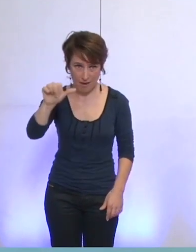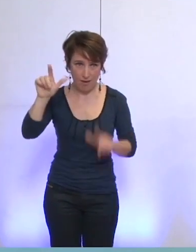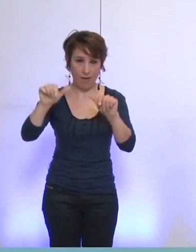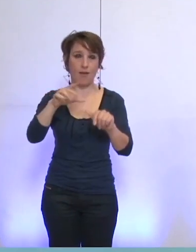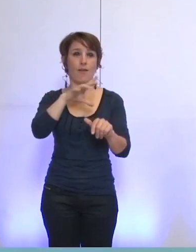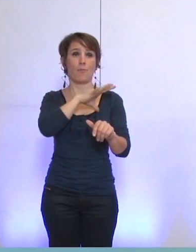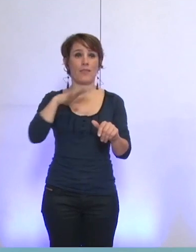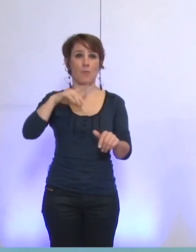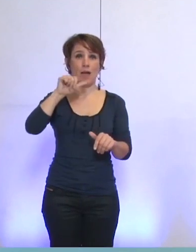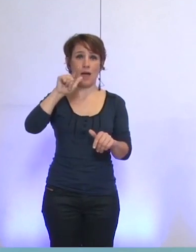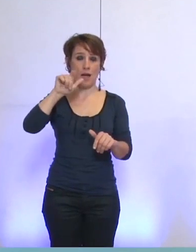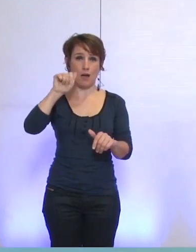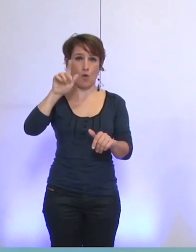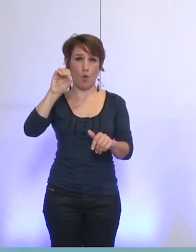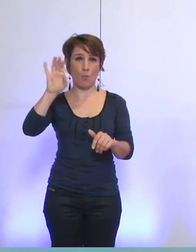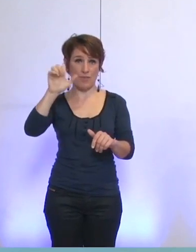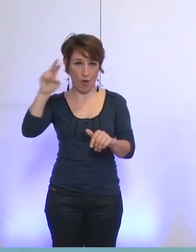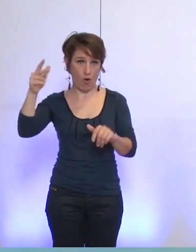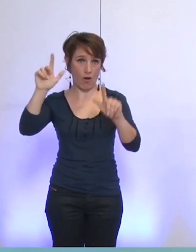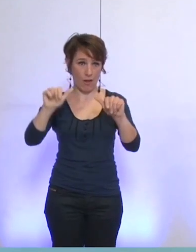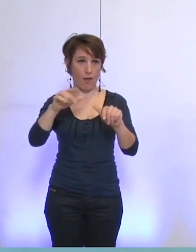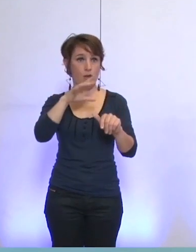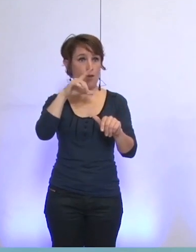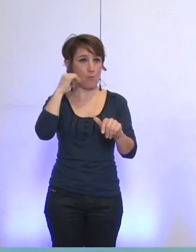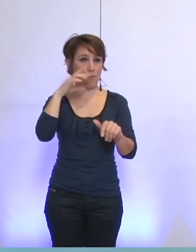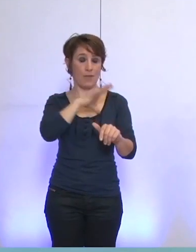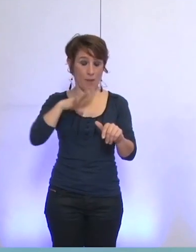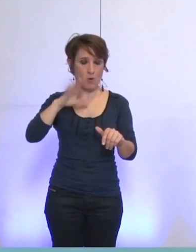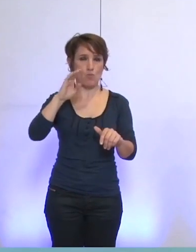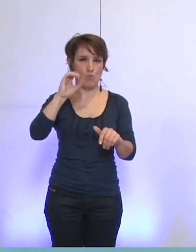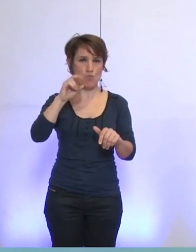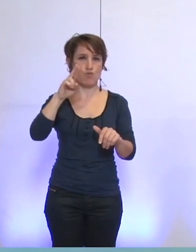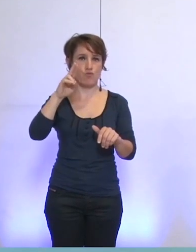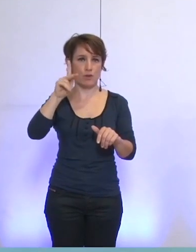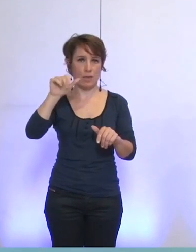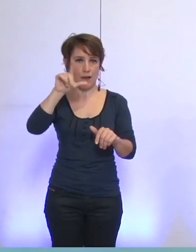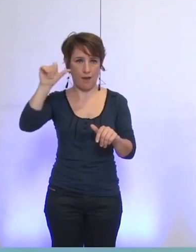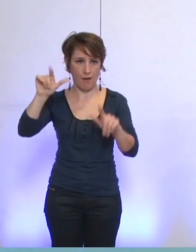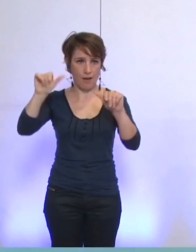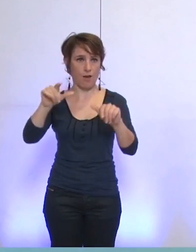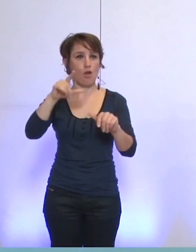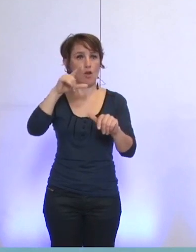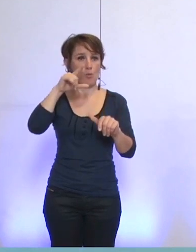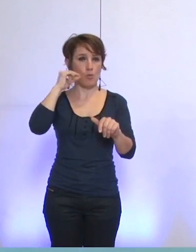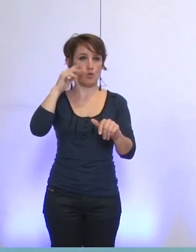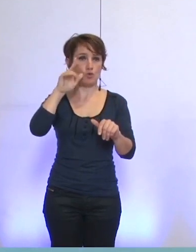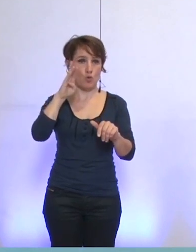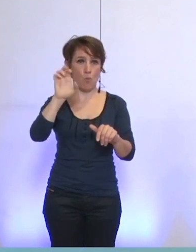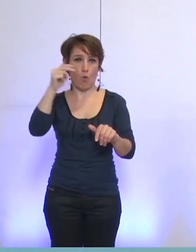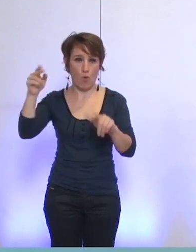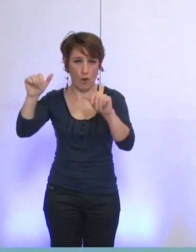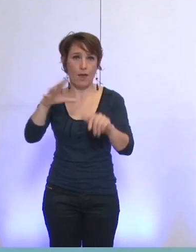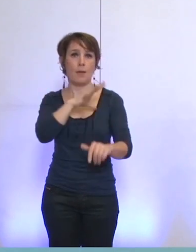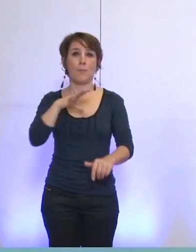Boukala, Paul Bron, M. Georges Durba, Burba, pardon, Mme Jeanne